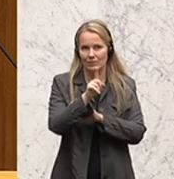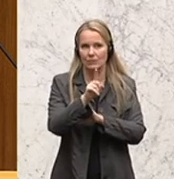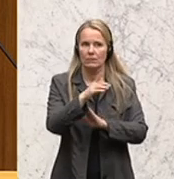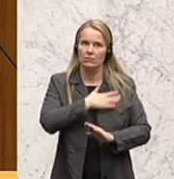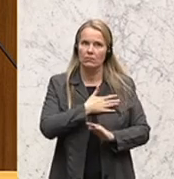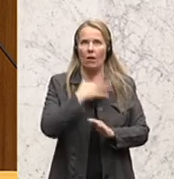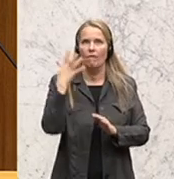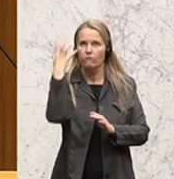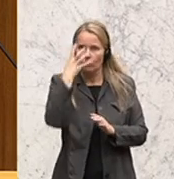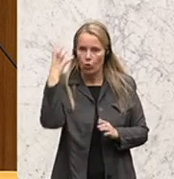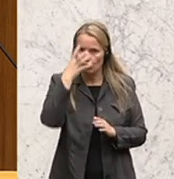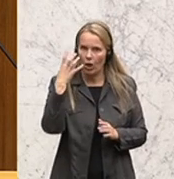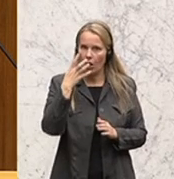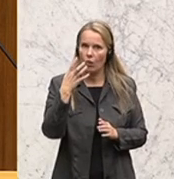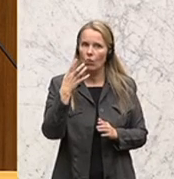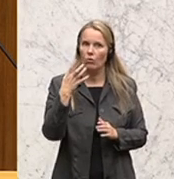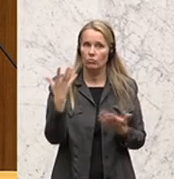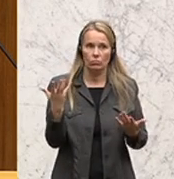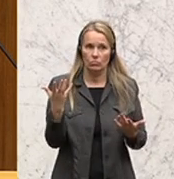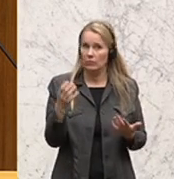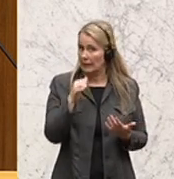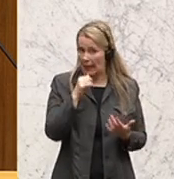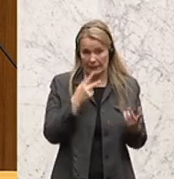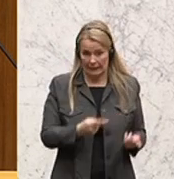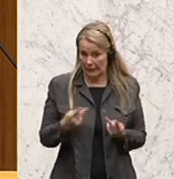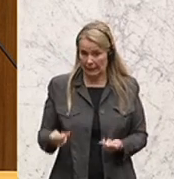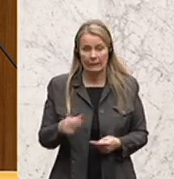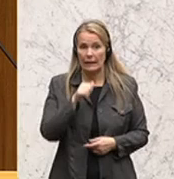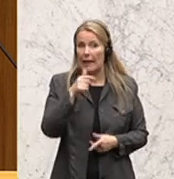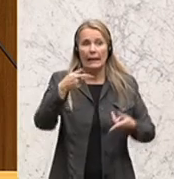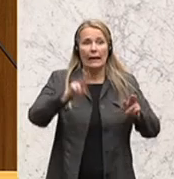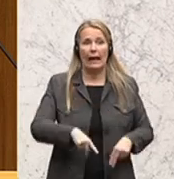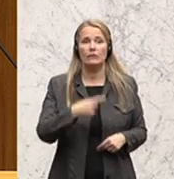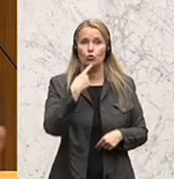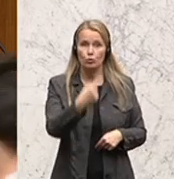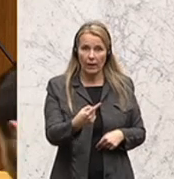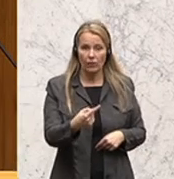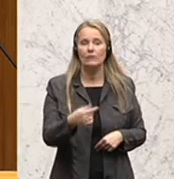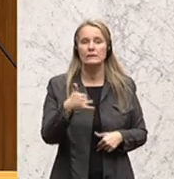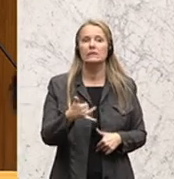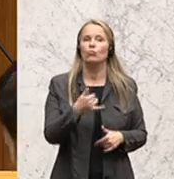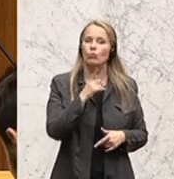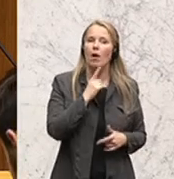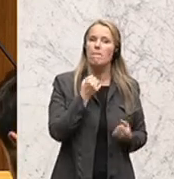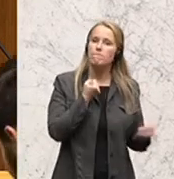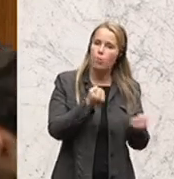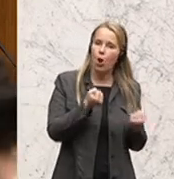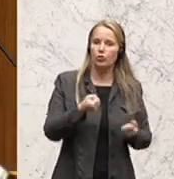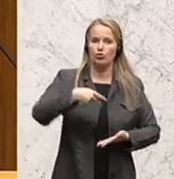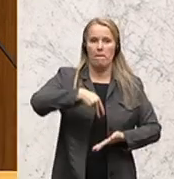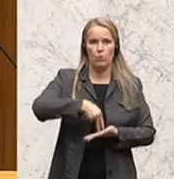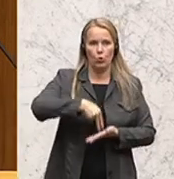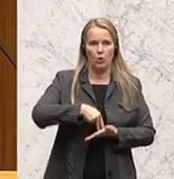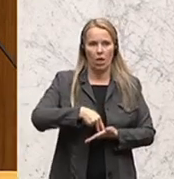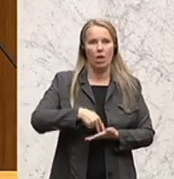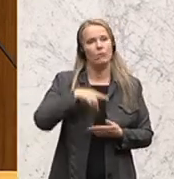seiner Vorstellung dessen. Es ist kein Gericht, keine Rechtsprechung. Es ist eine politische Bühne und eine politische Auseinandersetzung.